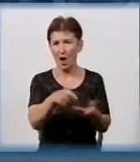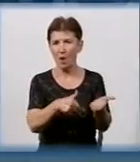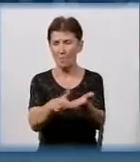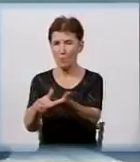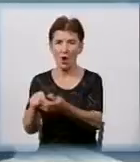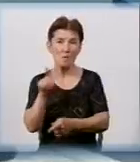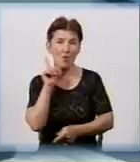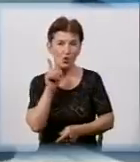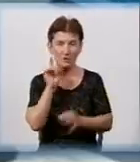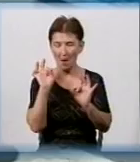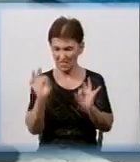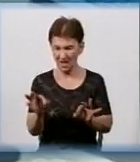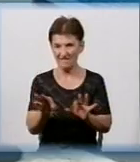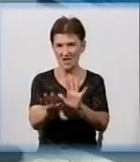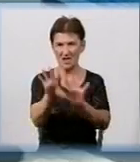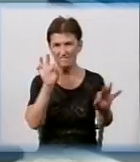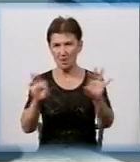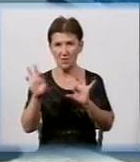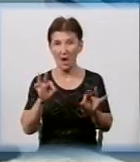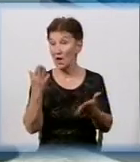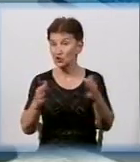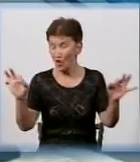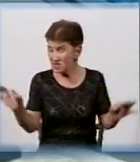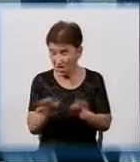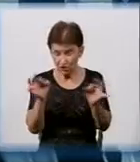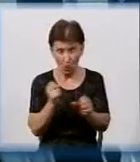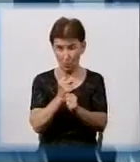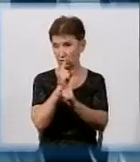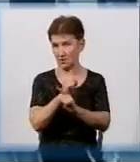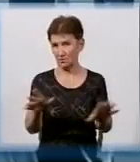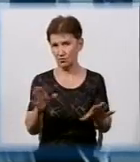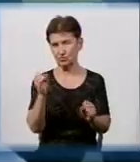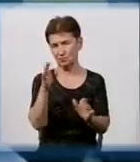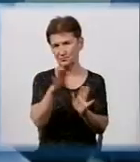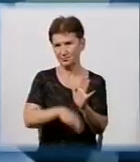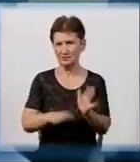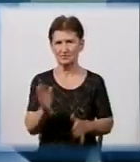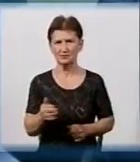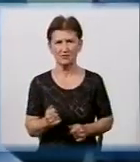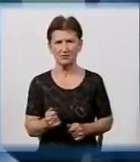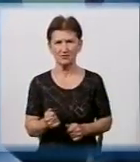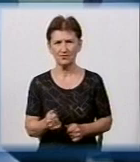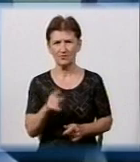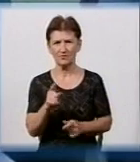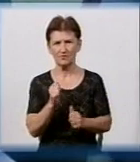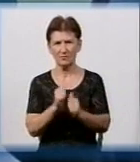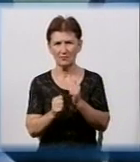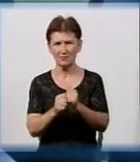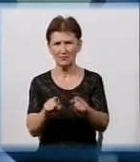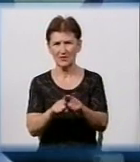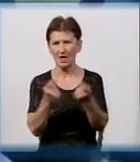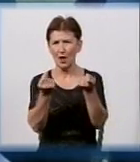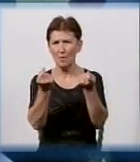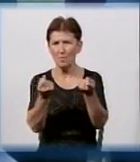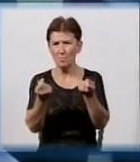правильний вибір, тому що якщо ми нічого не будемо робити, нас це поглинет, а з цим потрібно порозитися. Як і во всіх, потихоньку, все